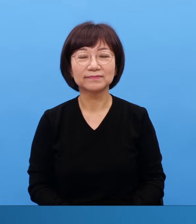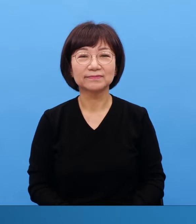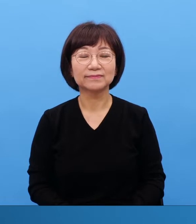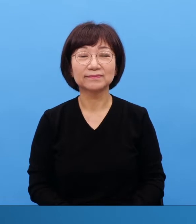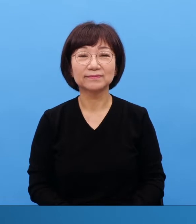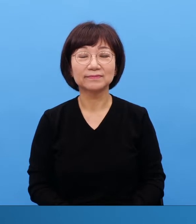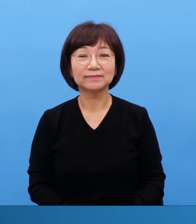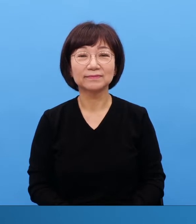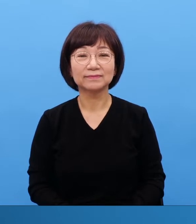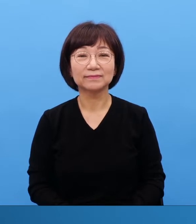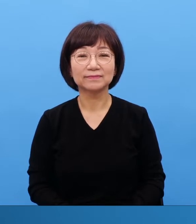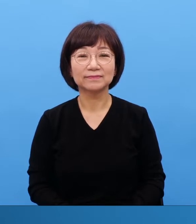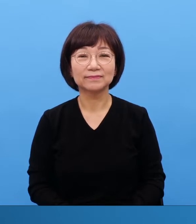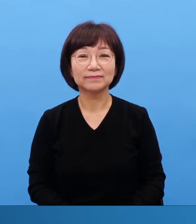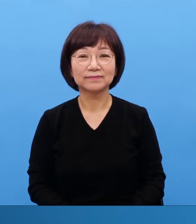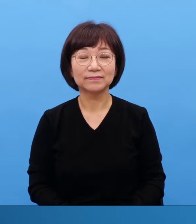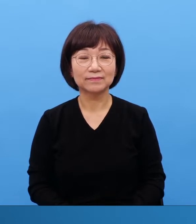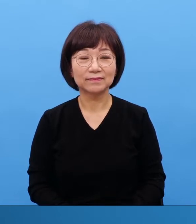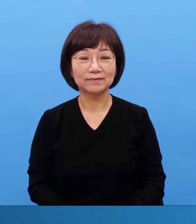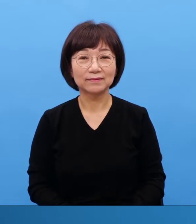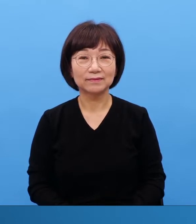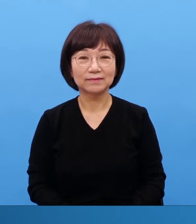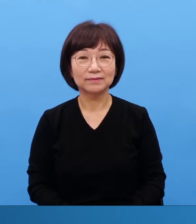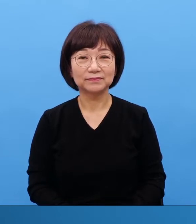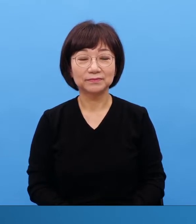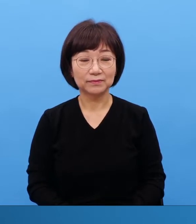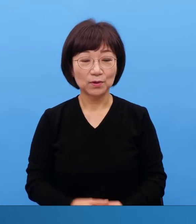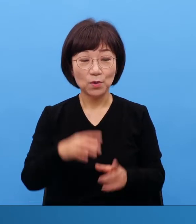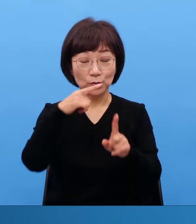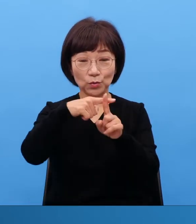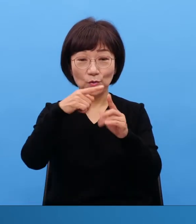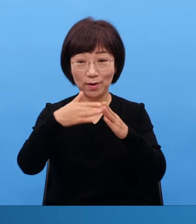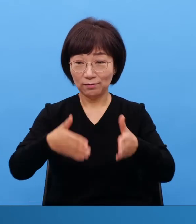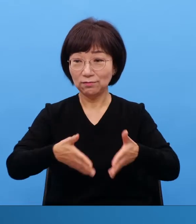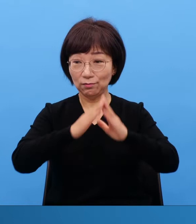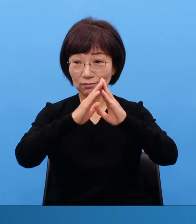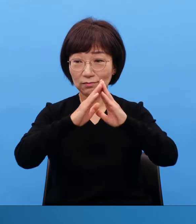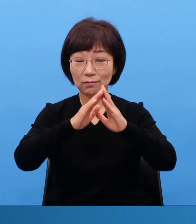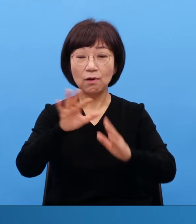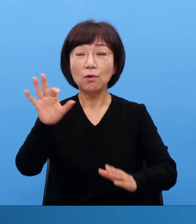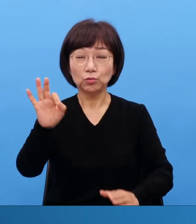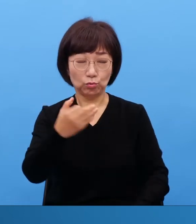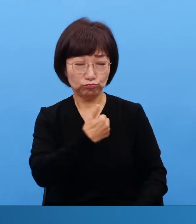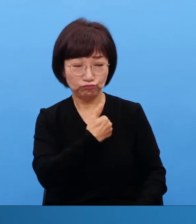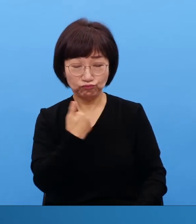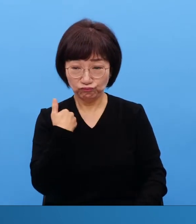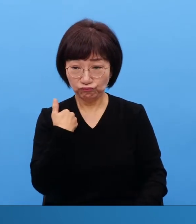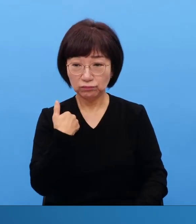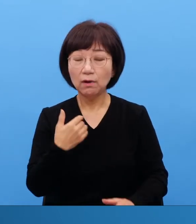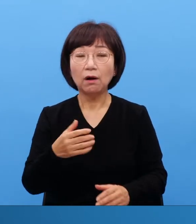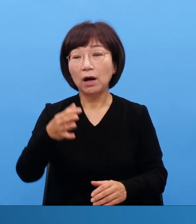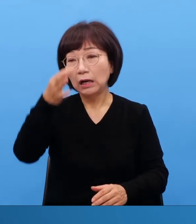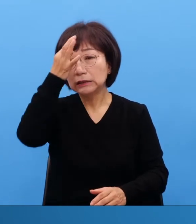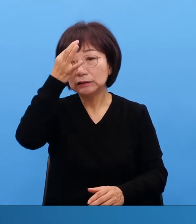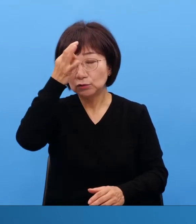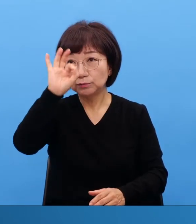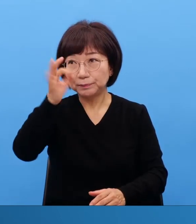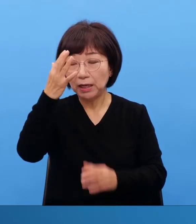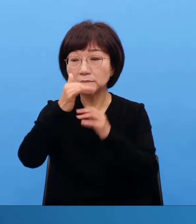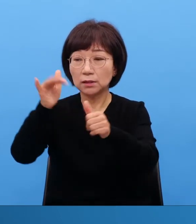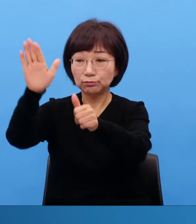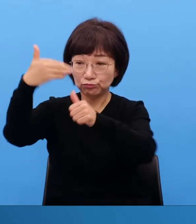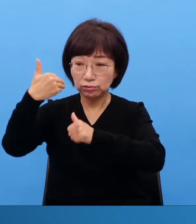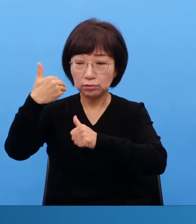우리말로 뭐 짓는 거야 뭐. 돈만 있으면 짓는 거 아닙니까? 그게 뭐 어렵다고, 짓는 거지 뭐. 기술자 부급이 되는 거지. 우리가 짓습니까? 어떻게 그래?